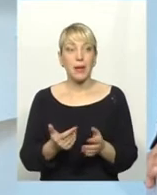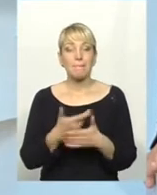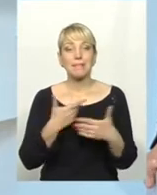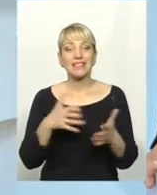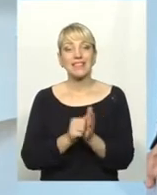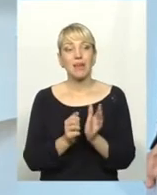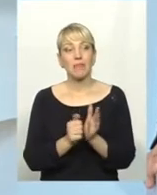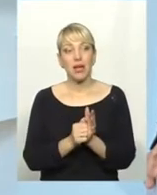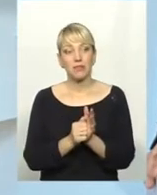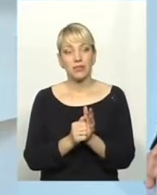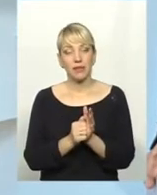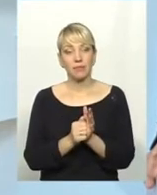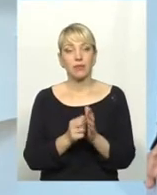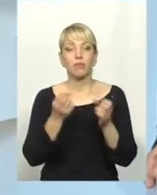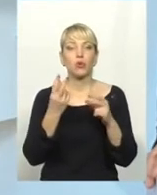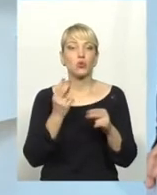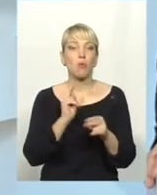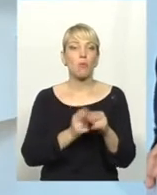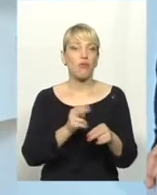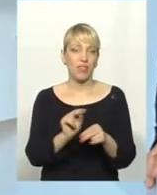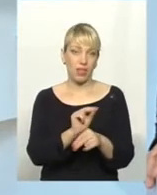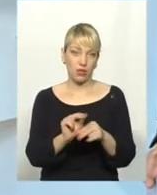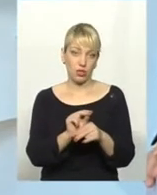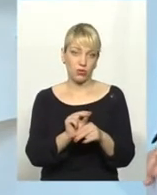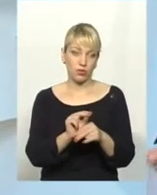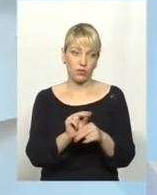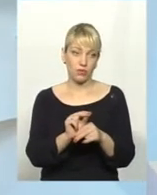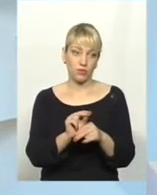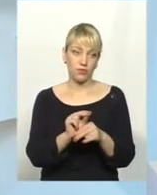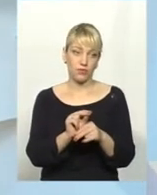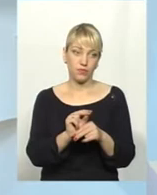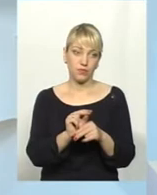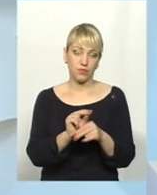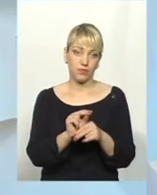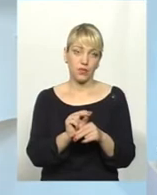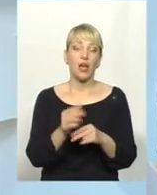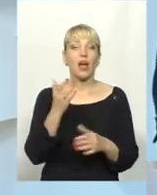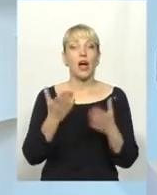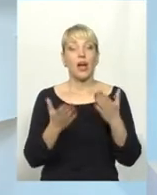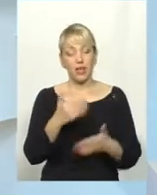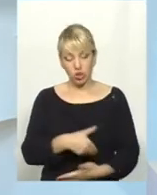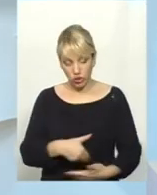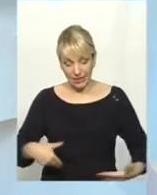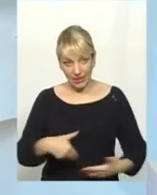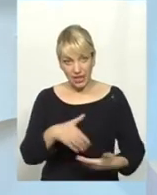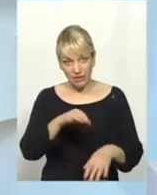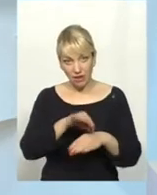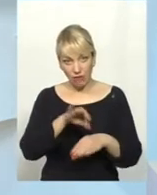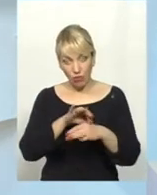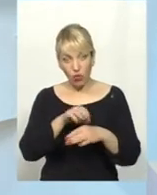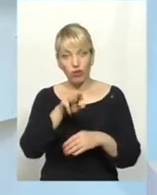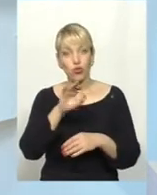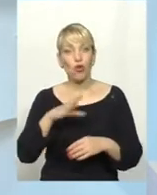займаємося втримною профілактикою. Якщо у вас, і далі, статеві захворювання, то всі статеві захворювання,